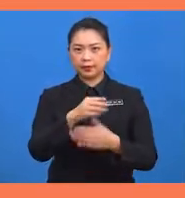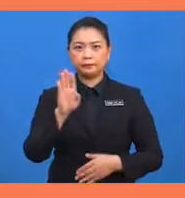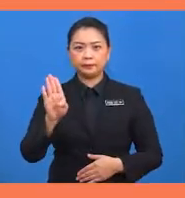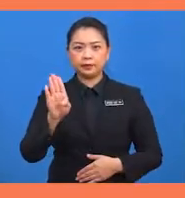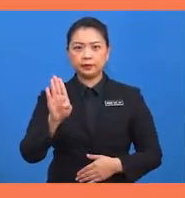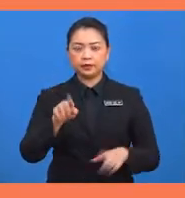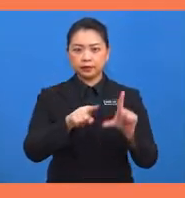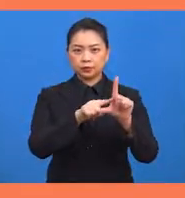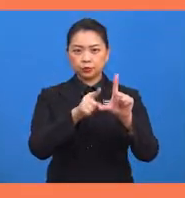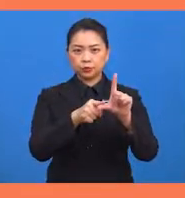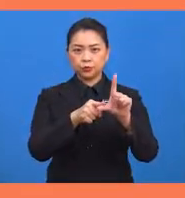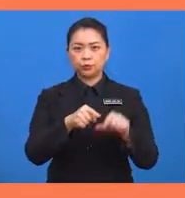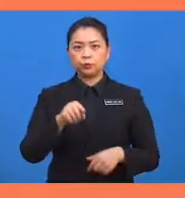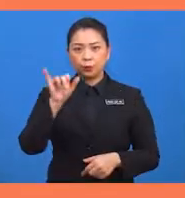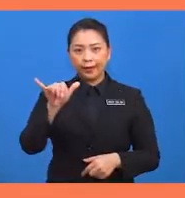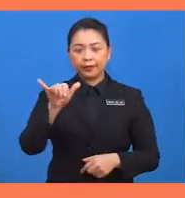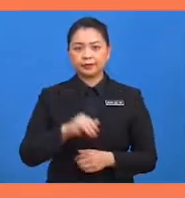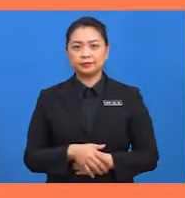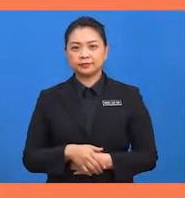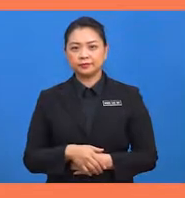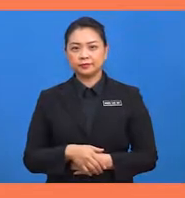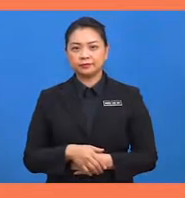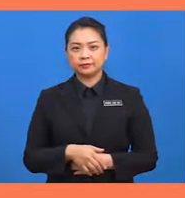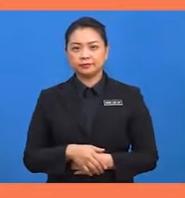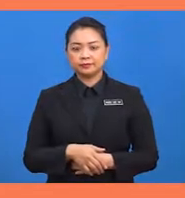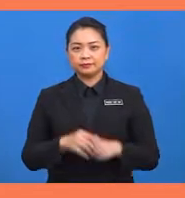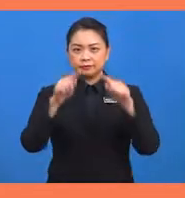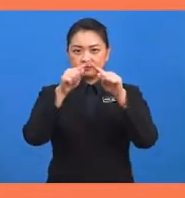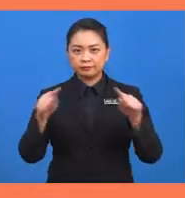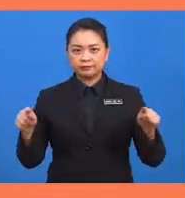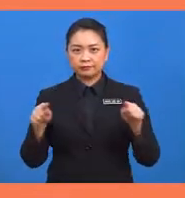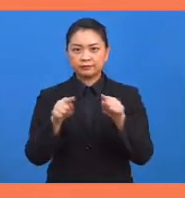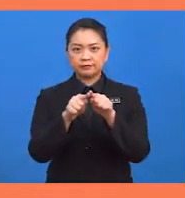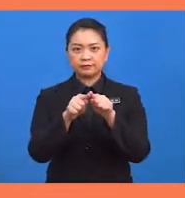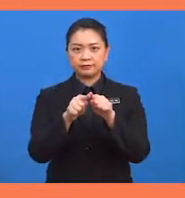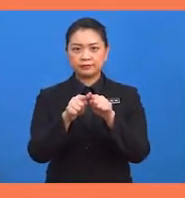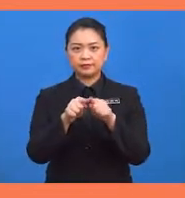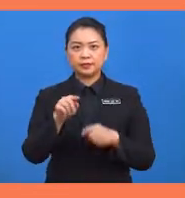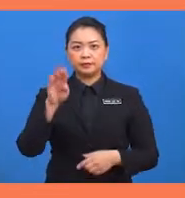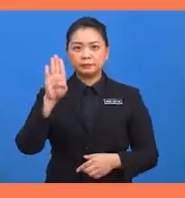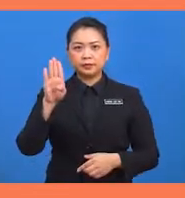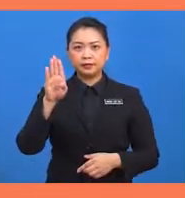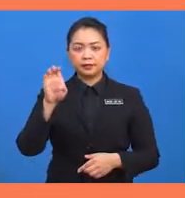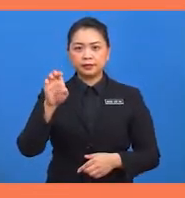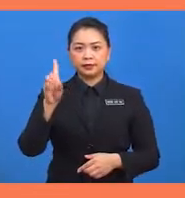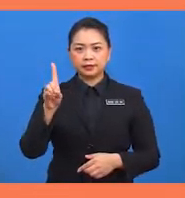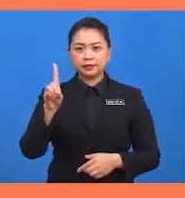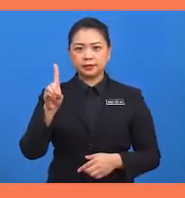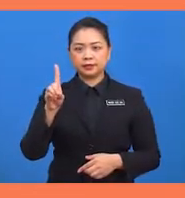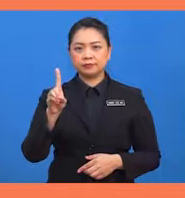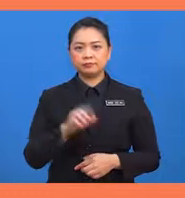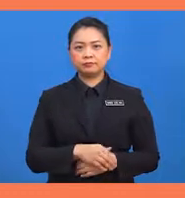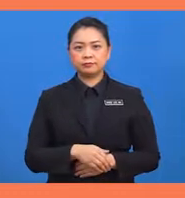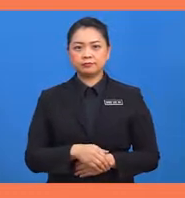sudut bagi Y. Segitiga BED ialah sebuah segitiga bersudut